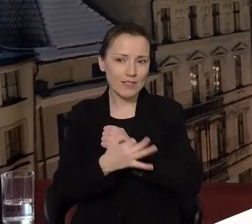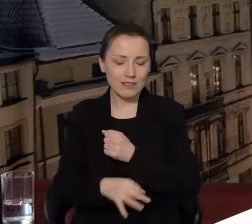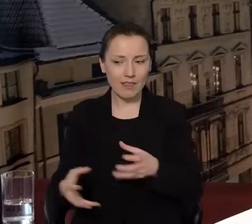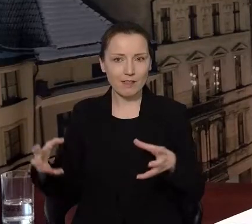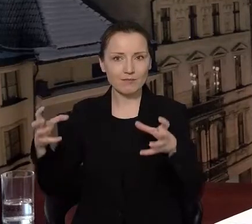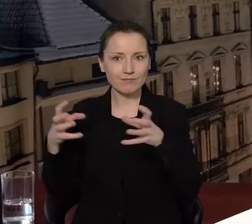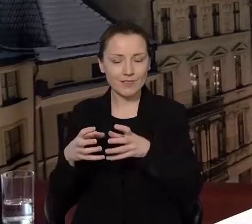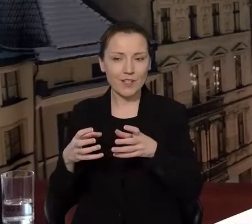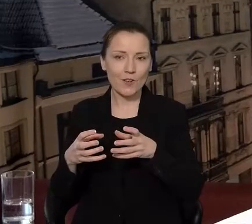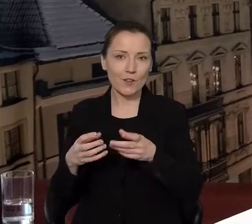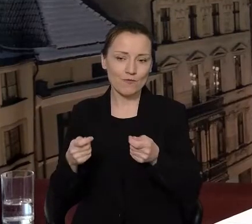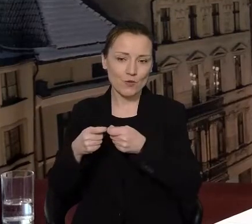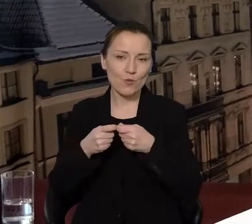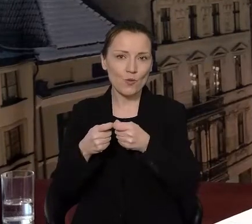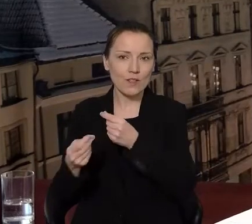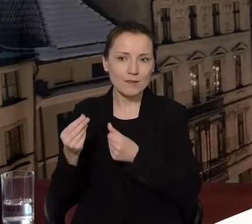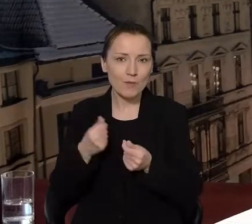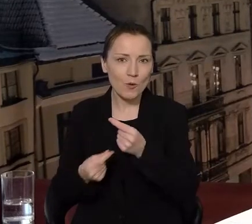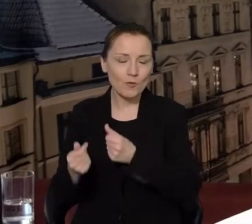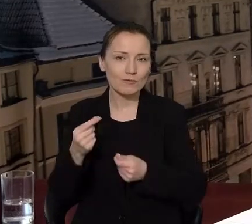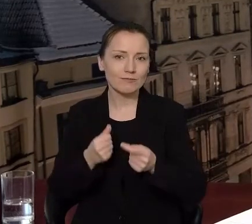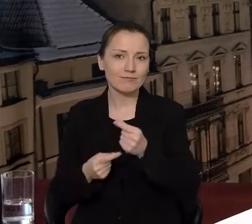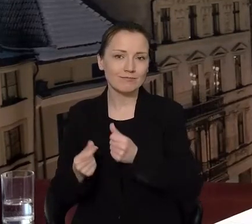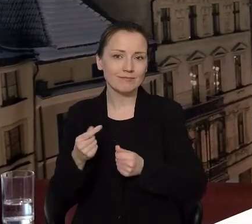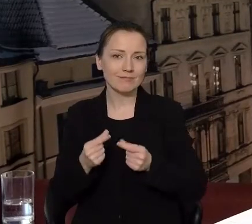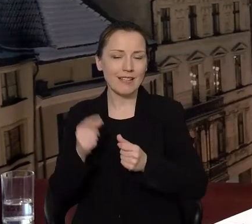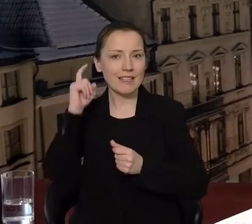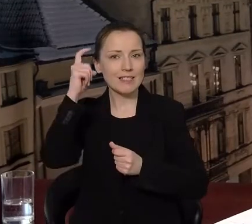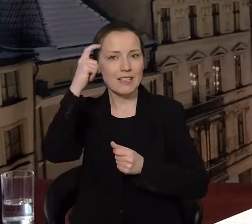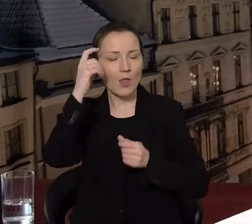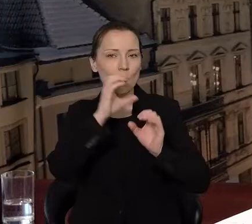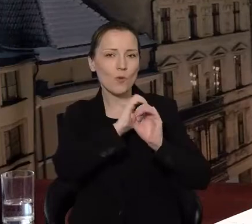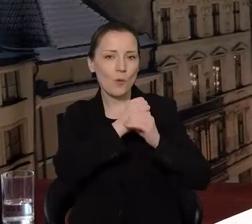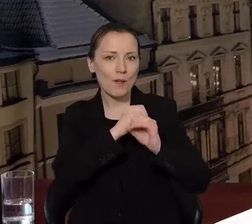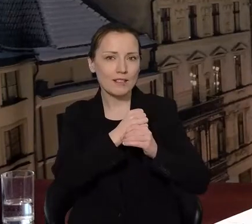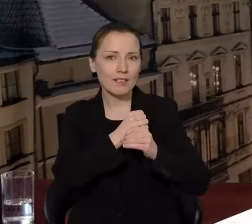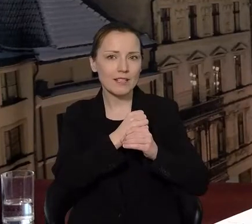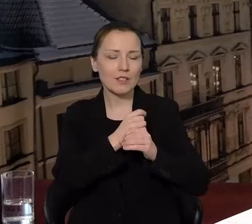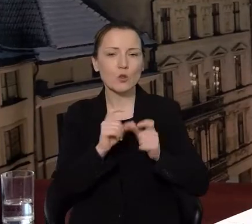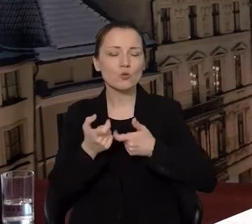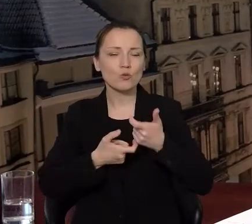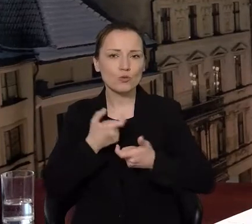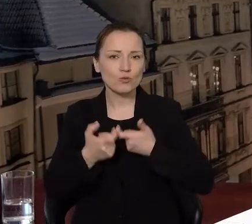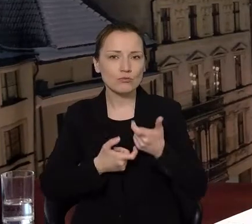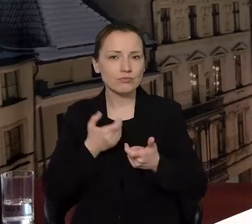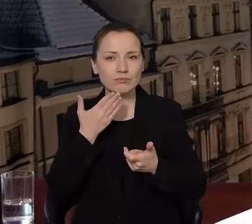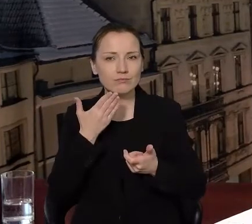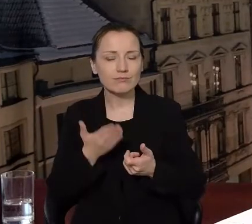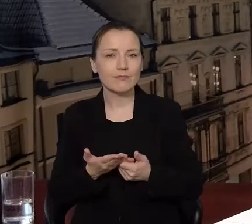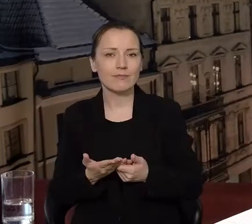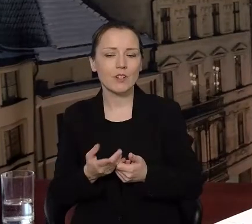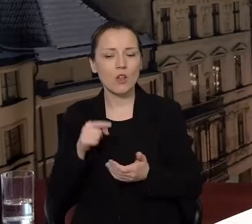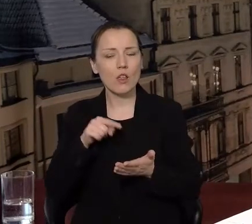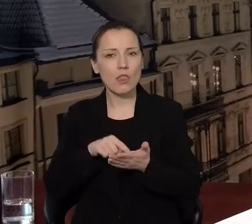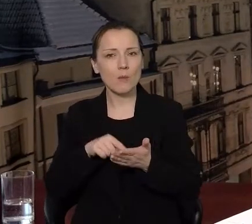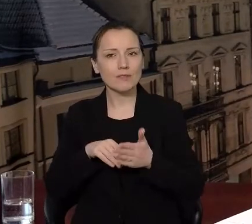Sfinansujemy to wspomniane Centrum Kopernikańskie, które będzie miało, ma założenie miejsca, którym,